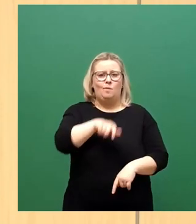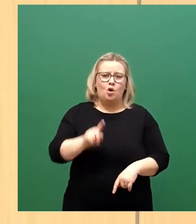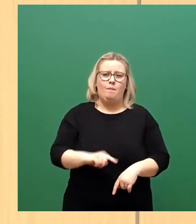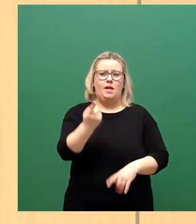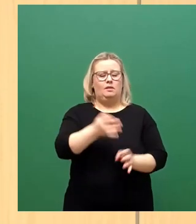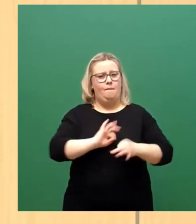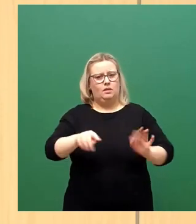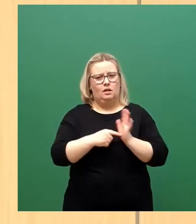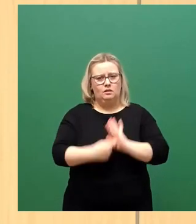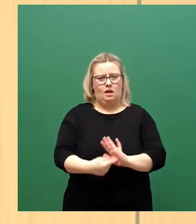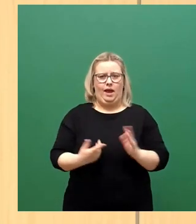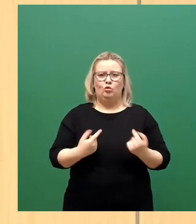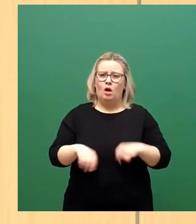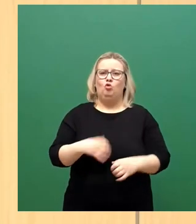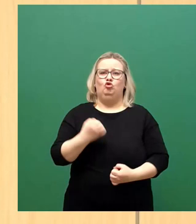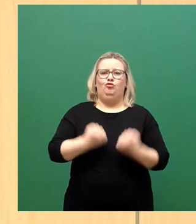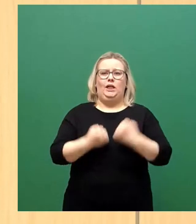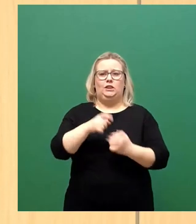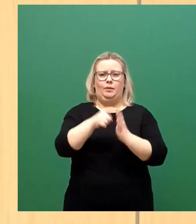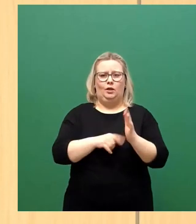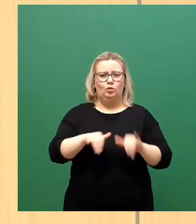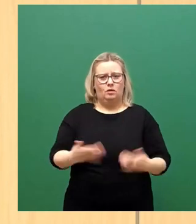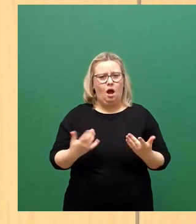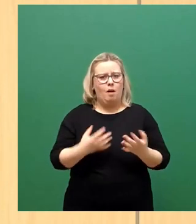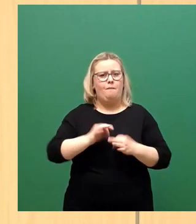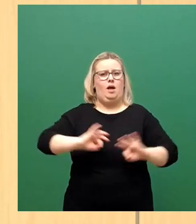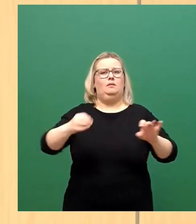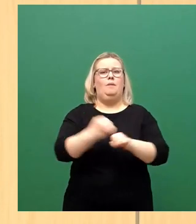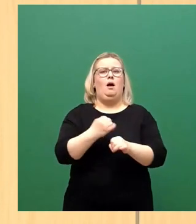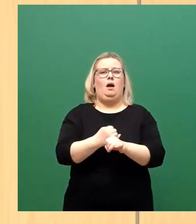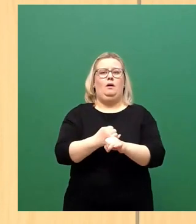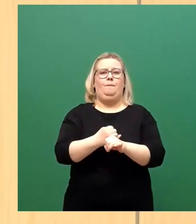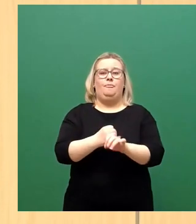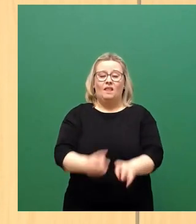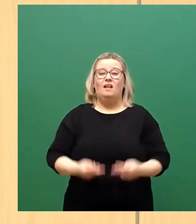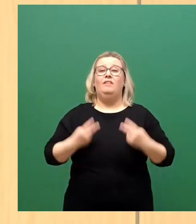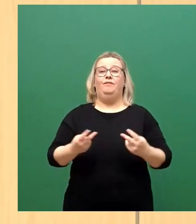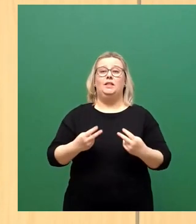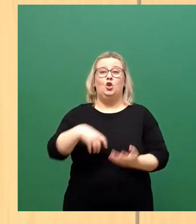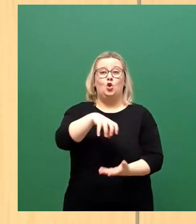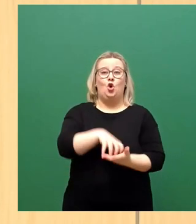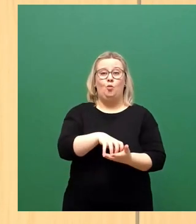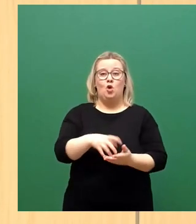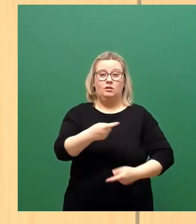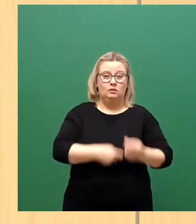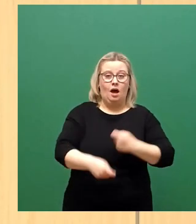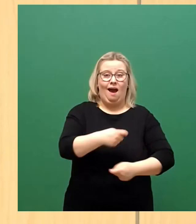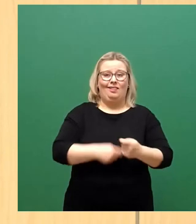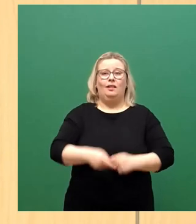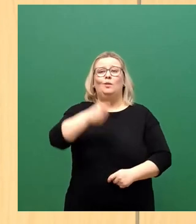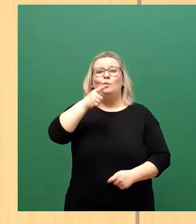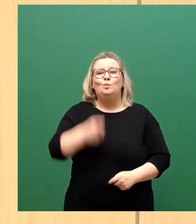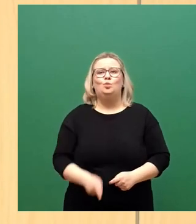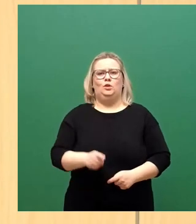schwierigeren Bedingungen. Was festzustellen bleibt, kommunales Handeln kann nicht nur einen Unterschied machen, es muss einen Unterschied